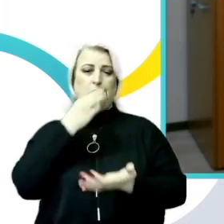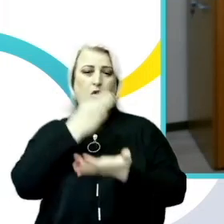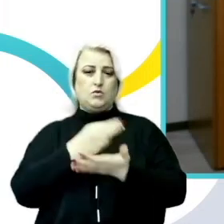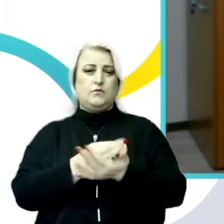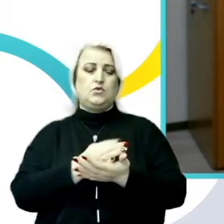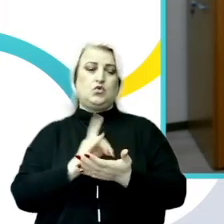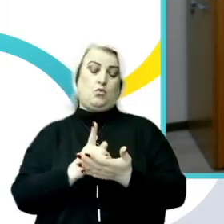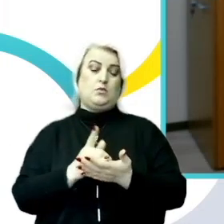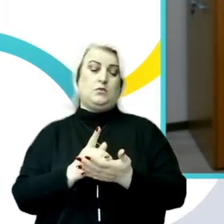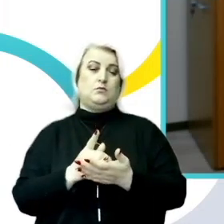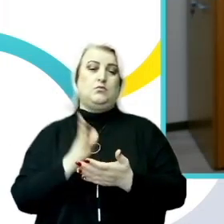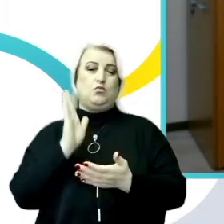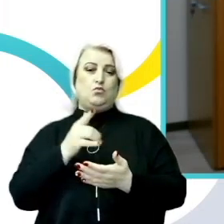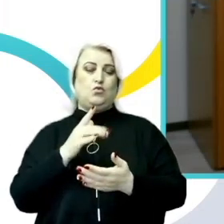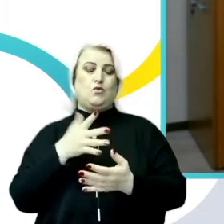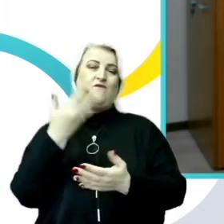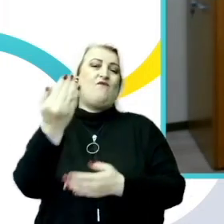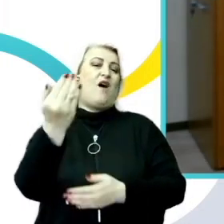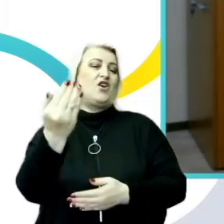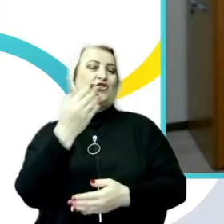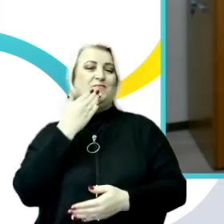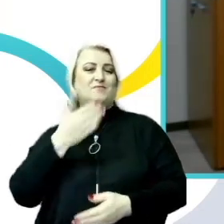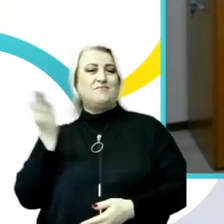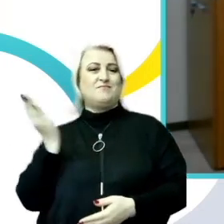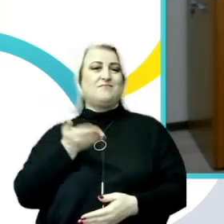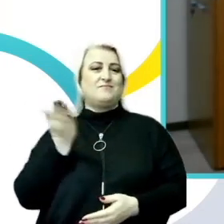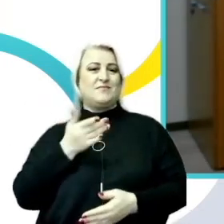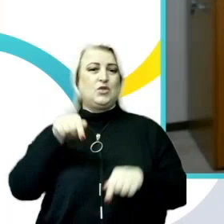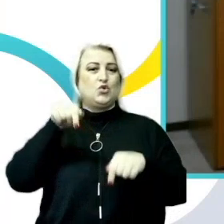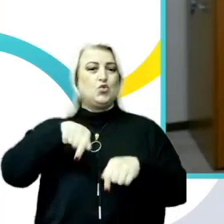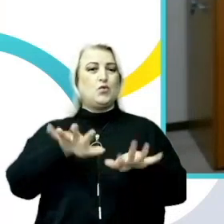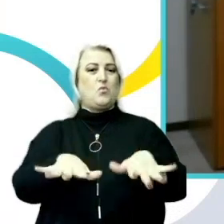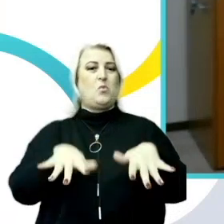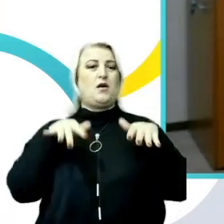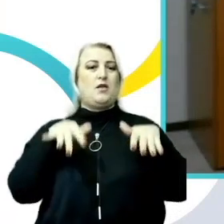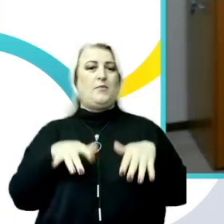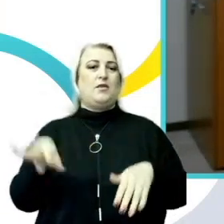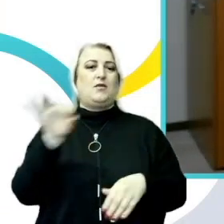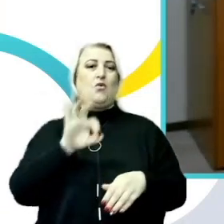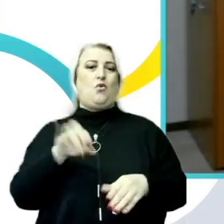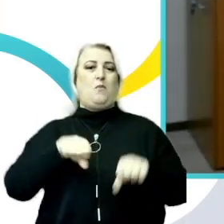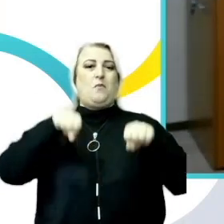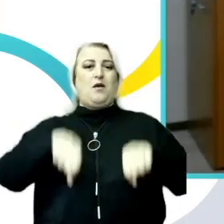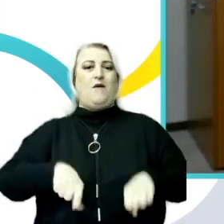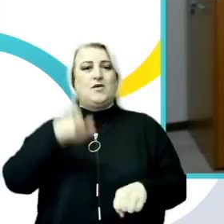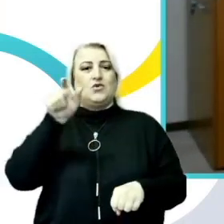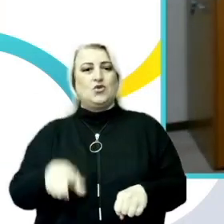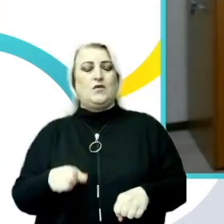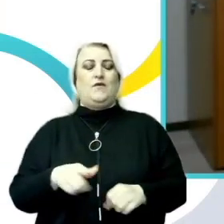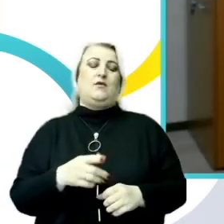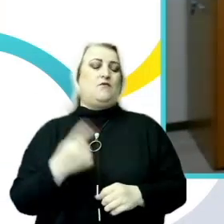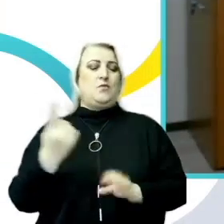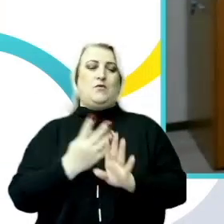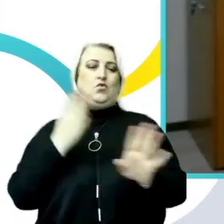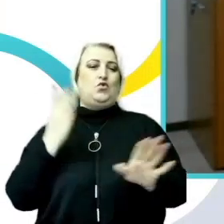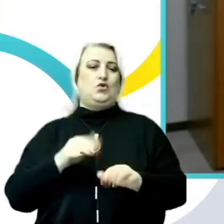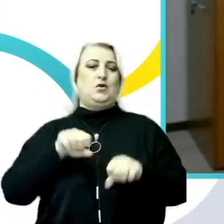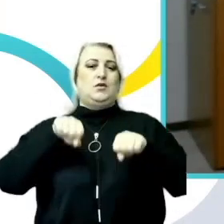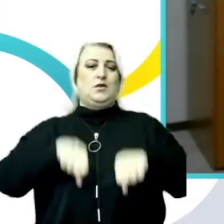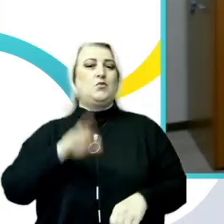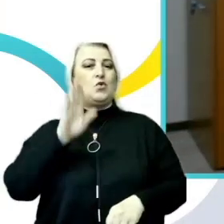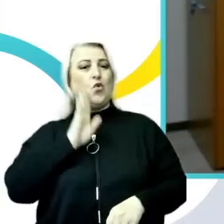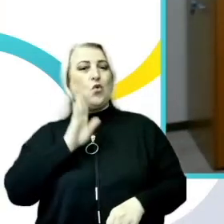cumva purtătorul de cuvânt al vostru aici în Parlament în tot ce înseamnă drepturile omului și, în mod special, drepturile copiilor și a